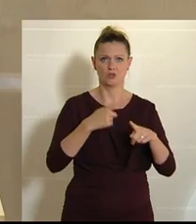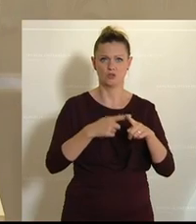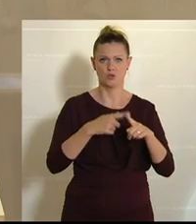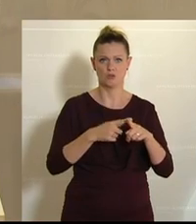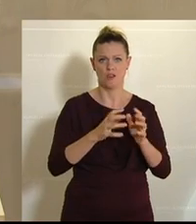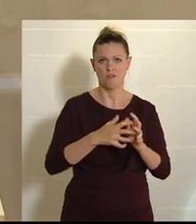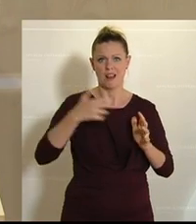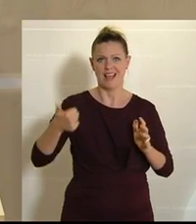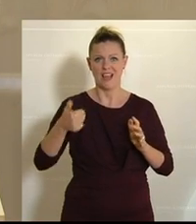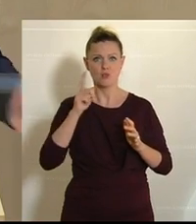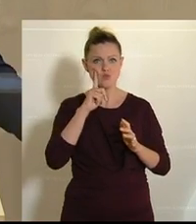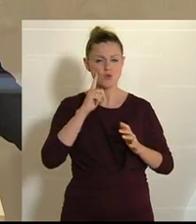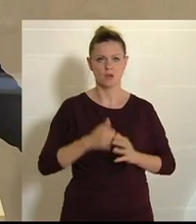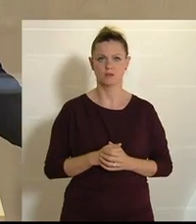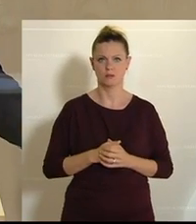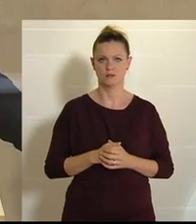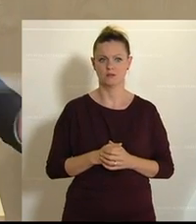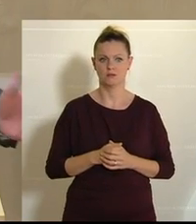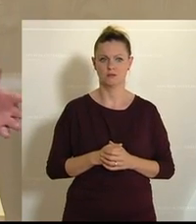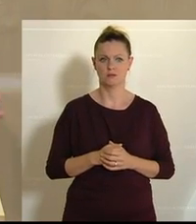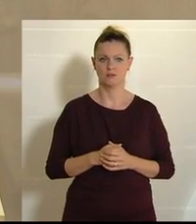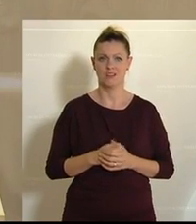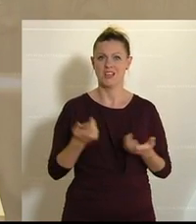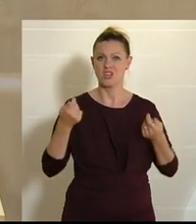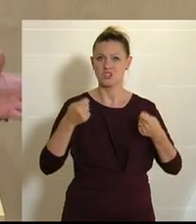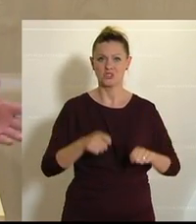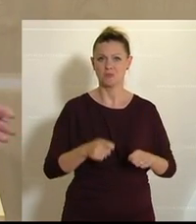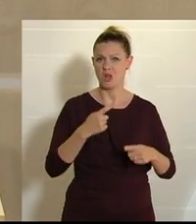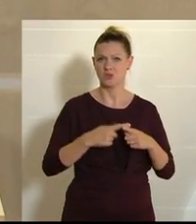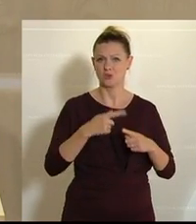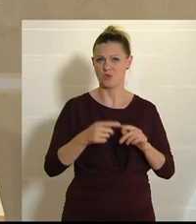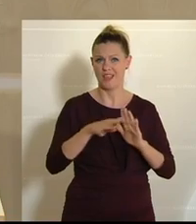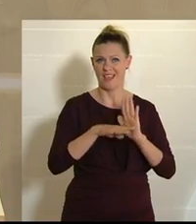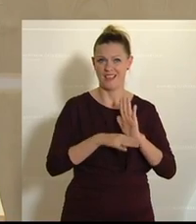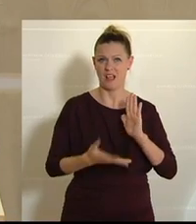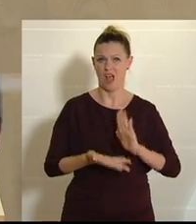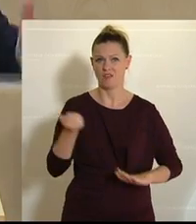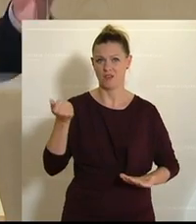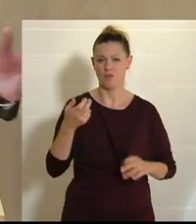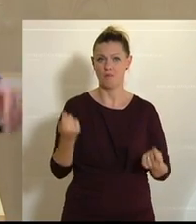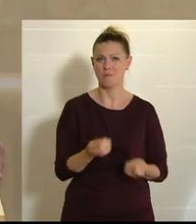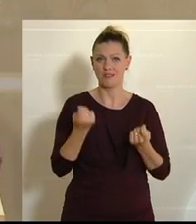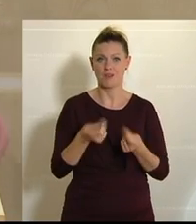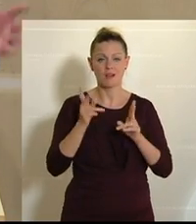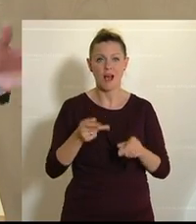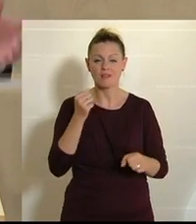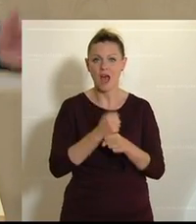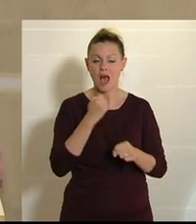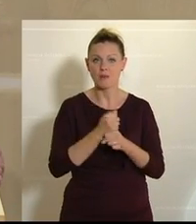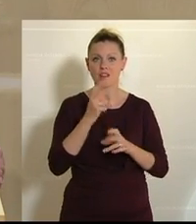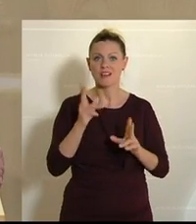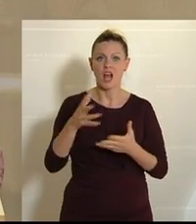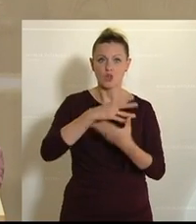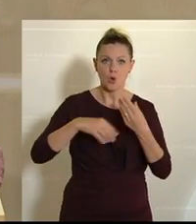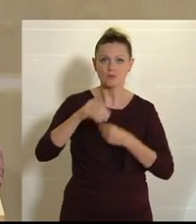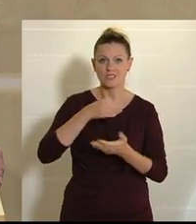ein Uhr verlängert. Wieso wird die Sperrstunden-Regelung nicht überhaupt aufgehoben? Aber man lässt die Betriebe arbeiten, damit sie überhaupt Umsatz und